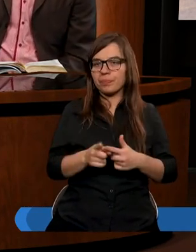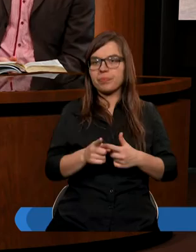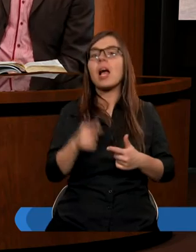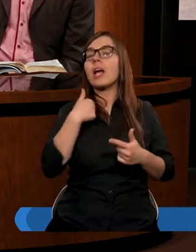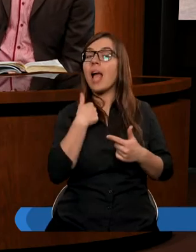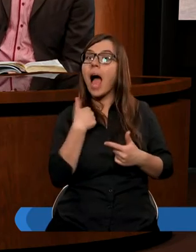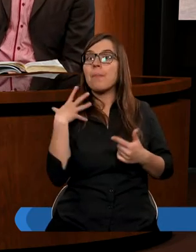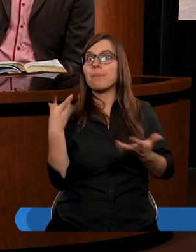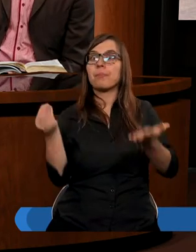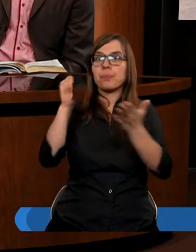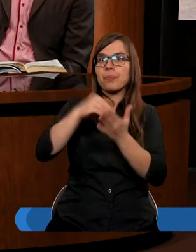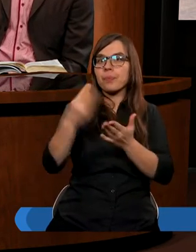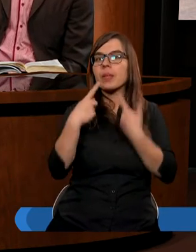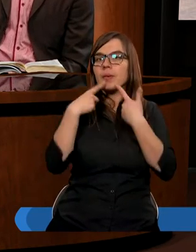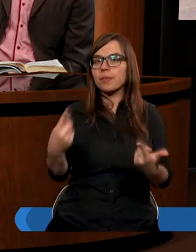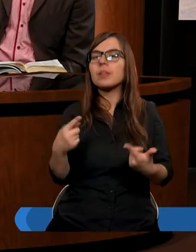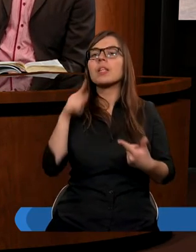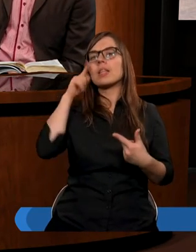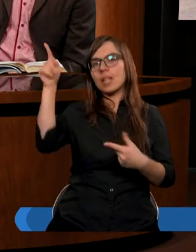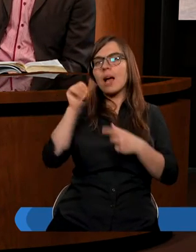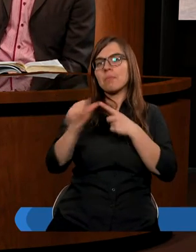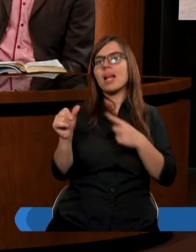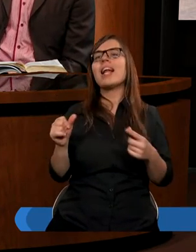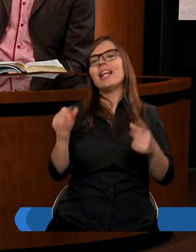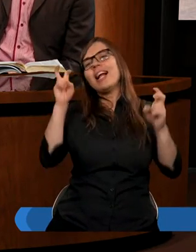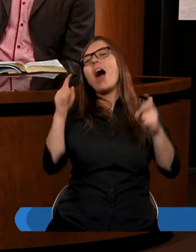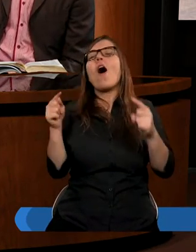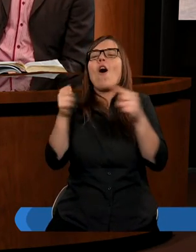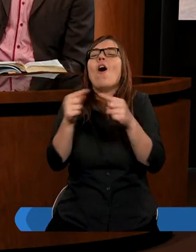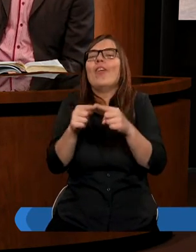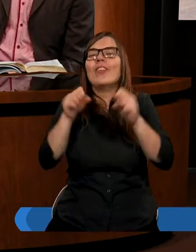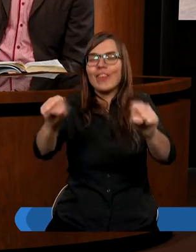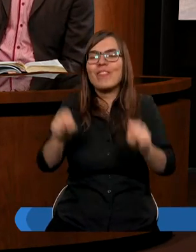powiedziała, że tam jednak jest konto bankowe.